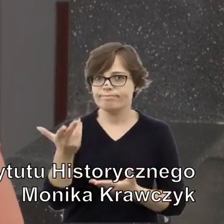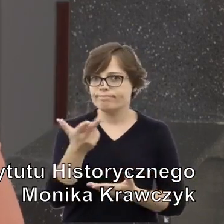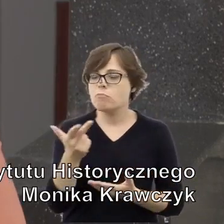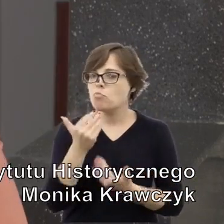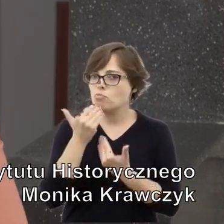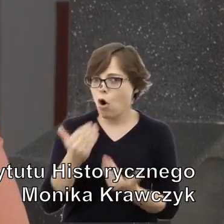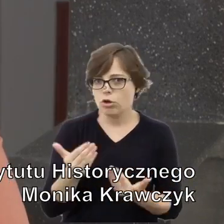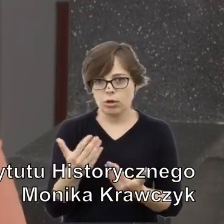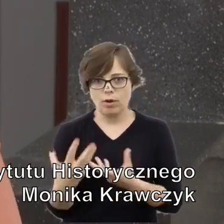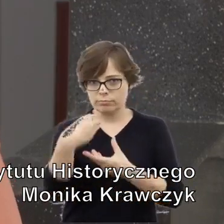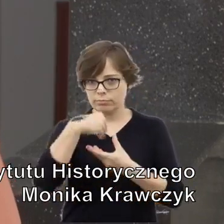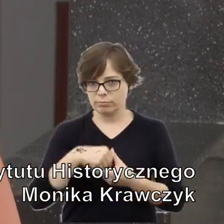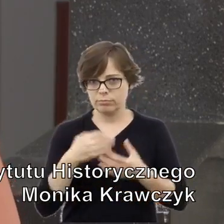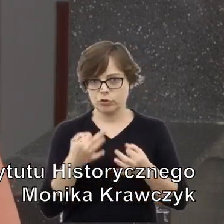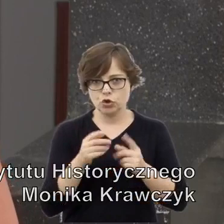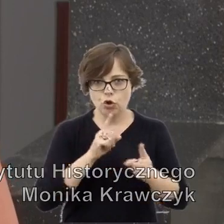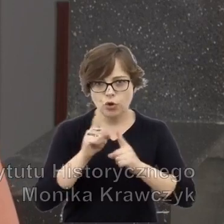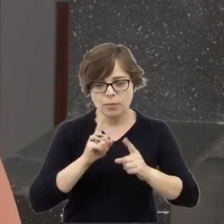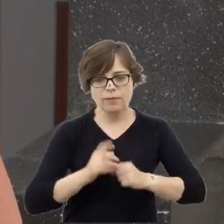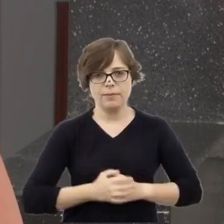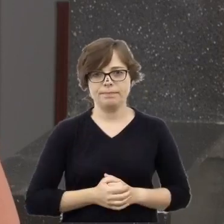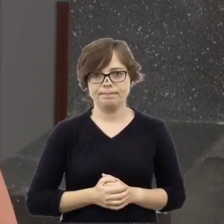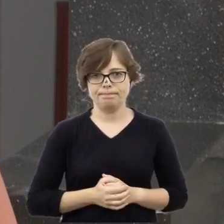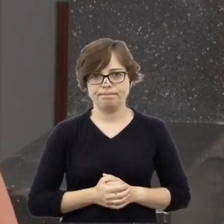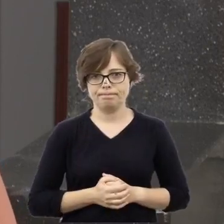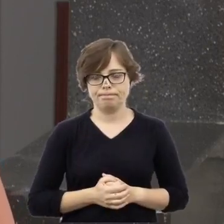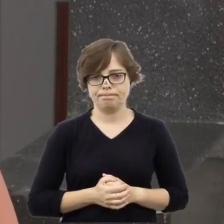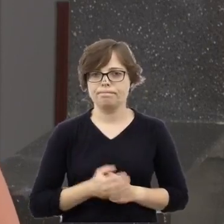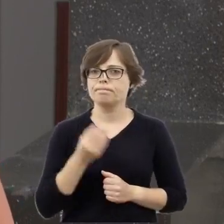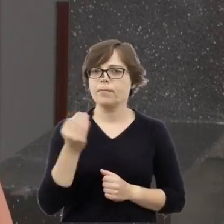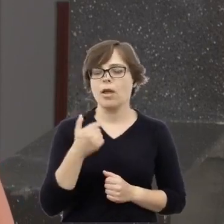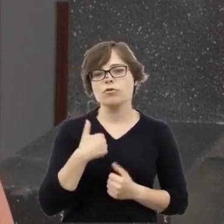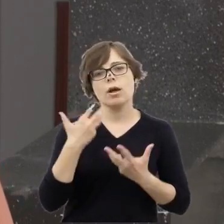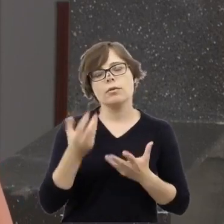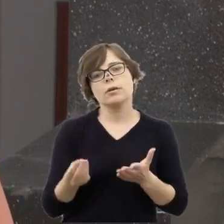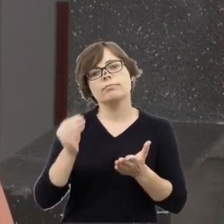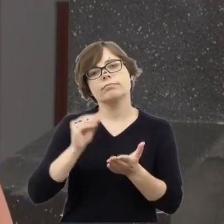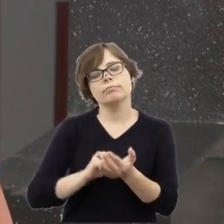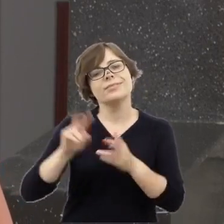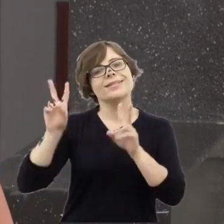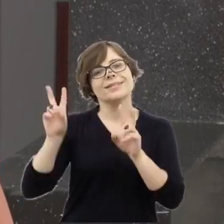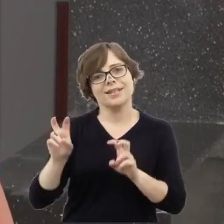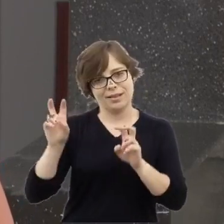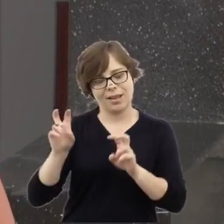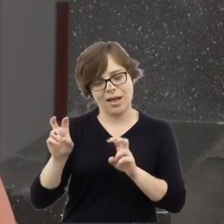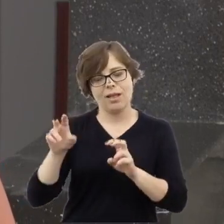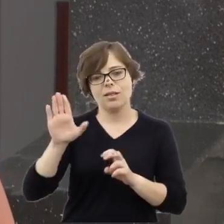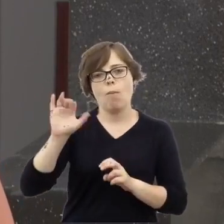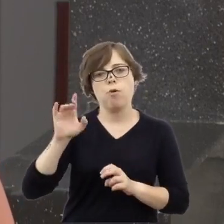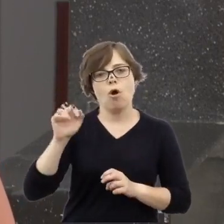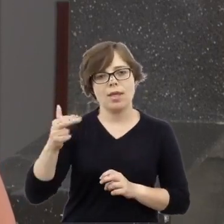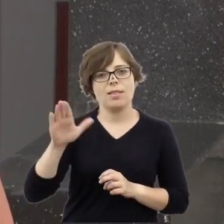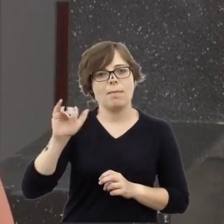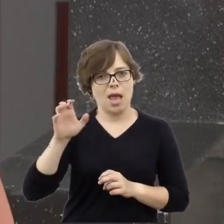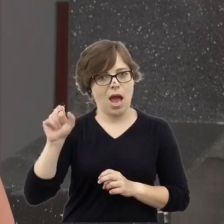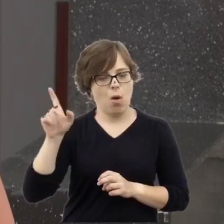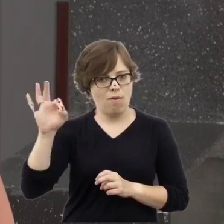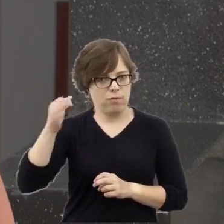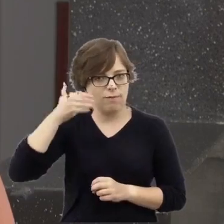rozmowie. Jeżeli mogę zacytować już tutaj przywoływanego Bogdana Białka, który